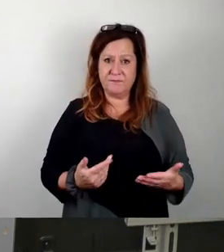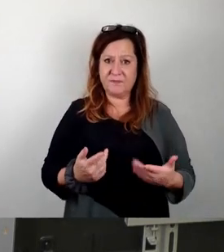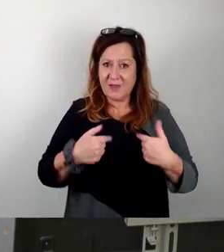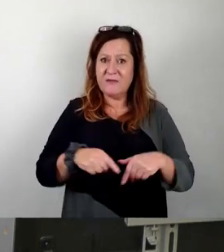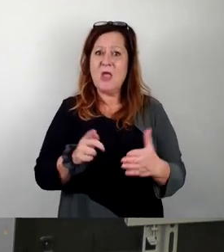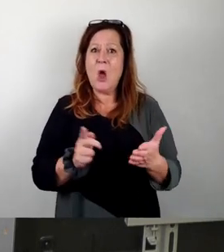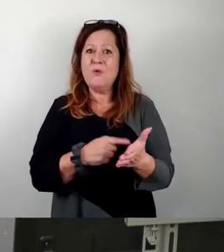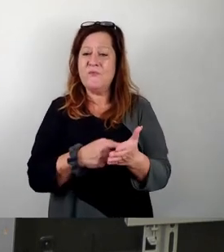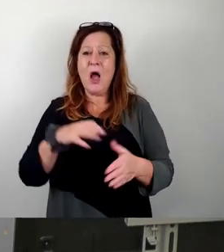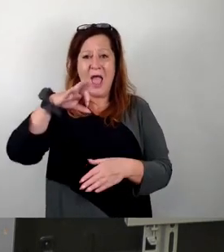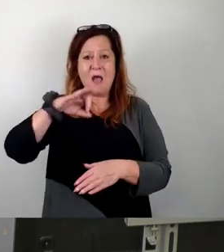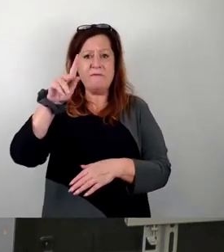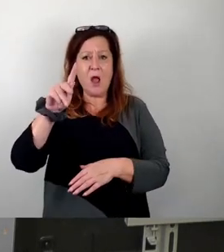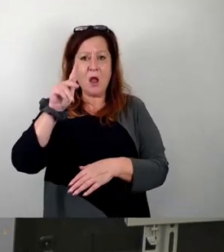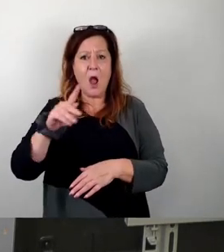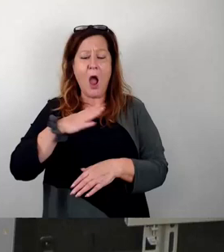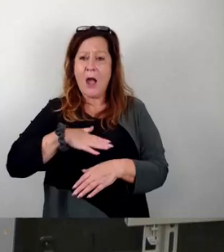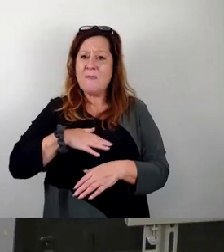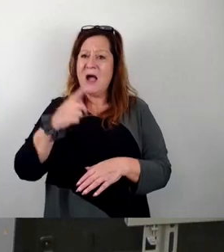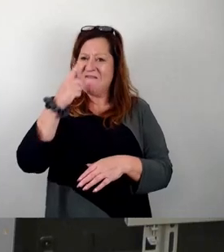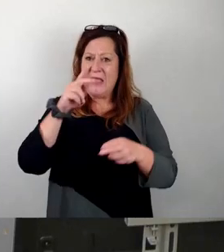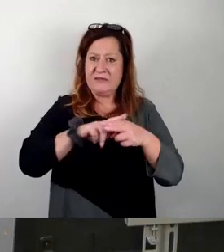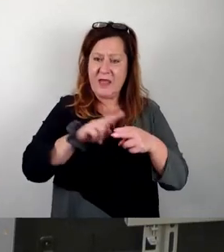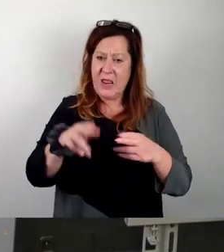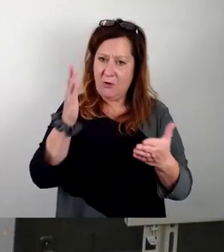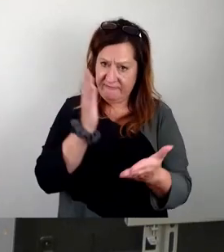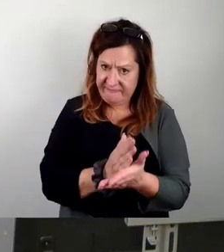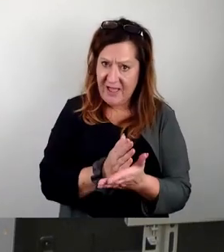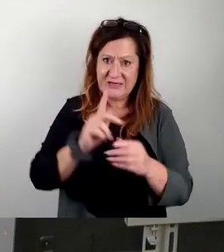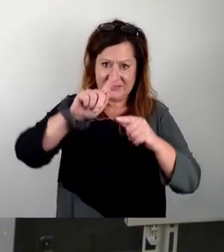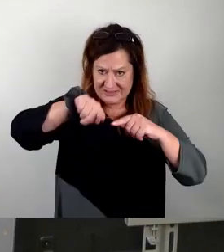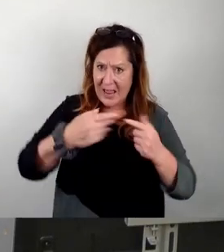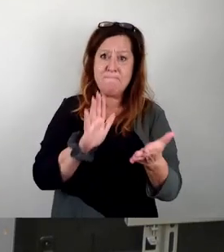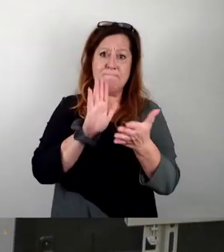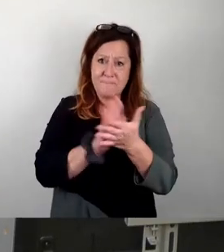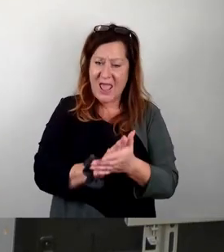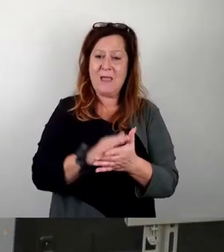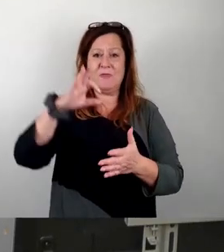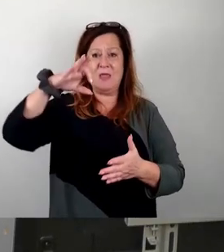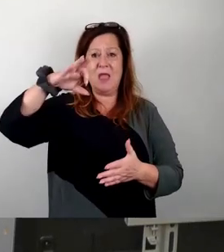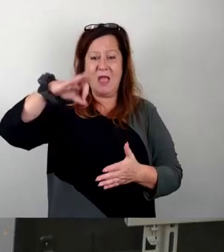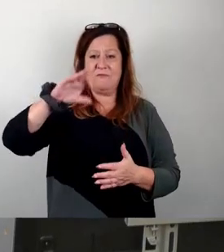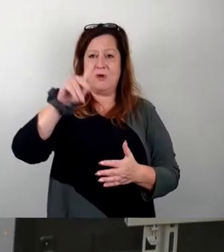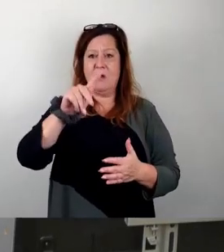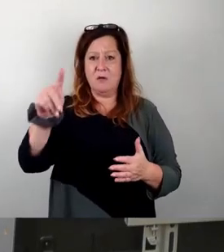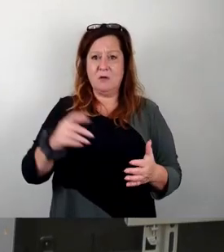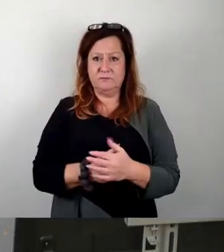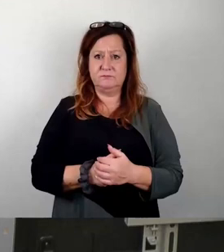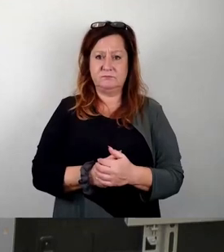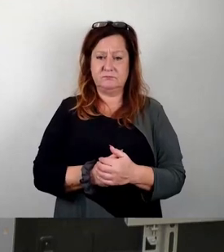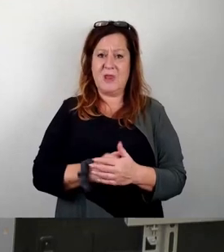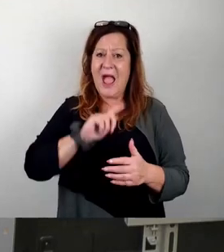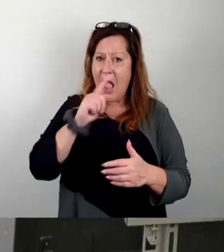FKK-Bad Döllchen auch nach der geplanten Sanierung als FKK-Bad zu erhalten. Weiterhin fordern wir, dass die